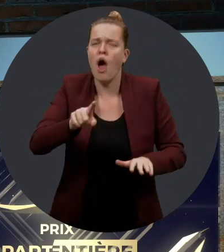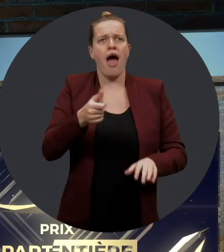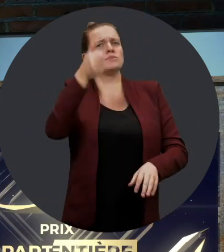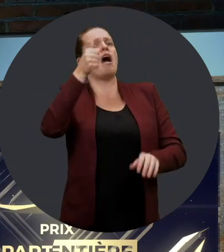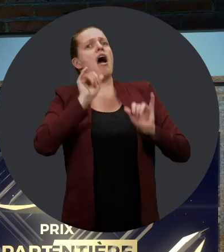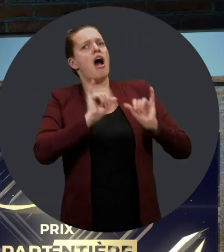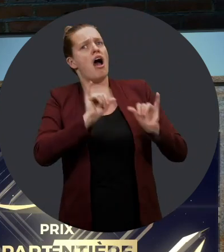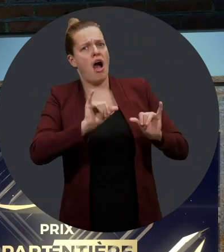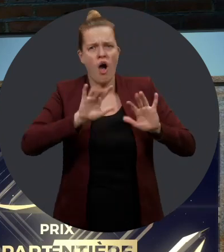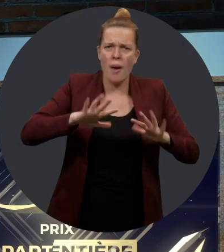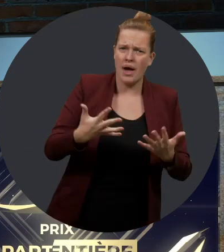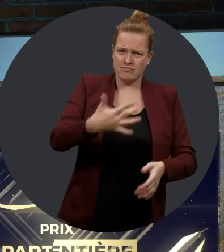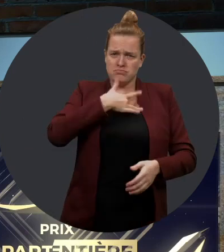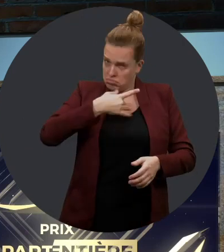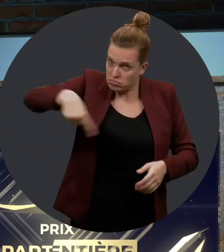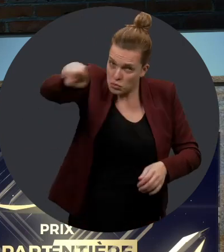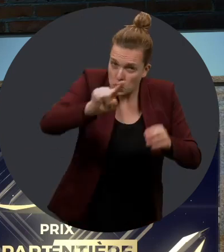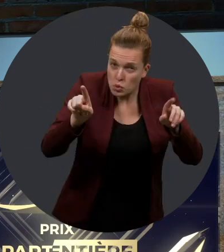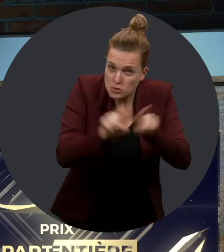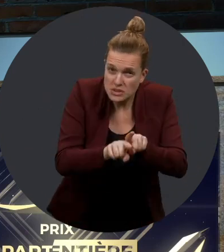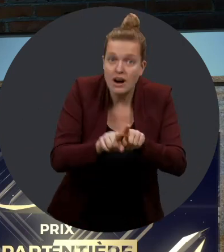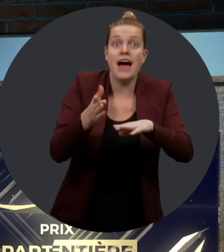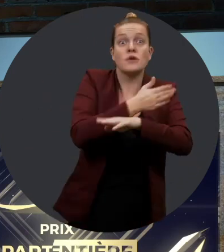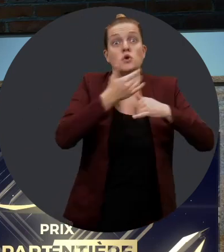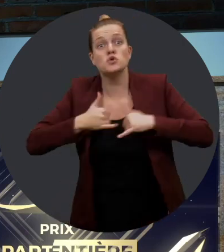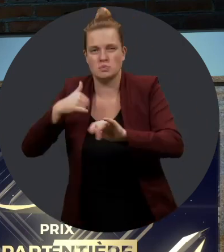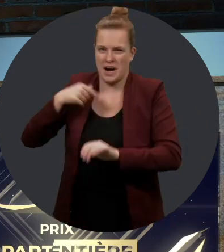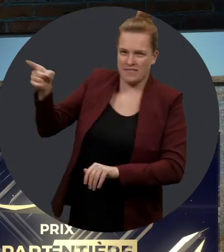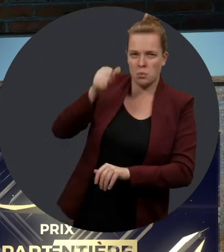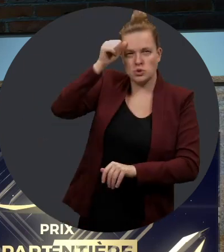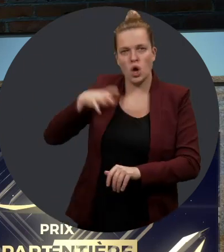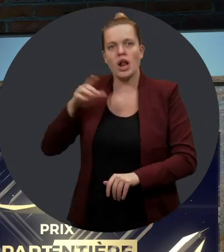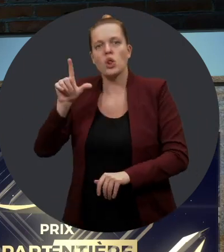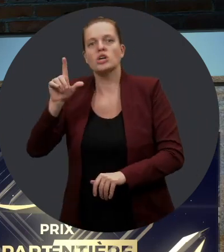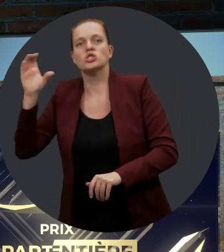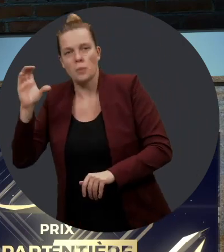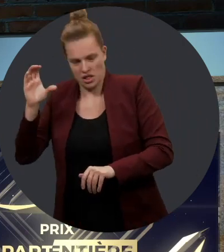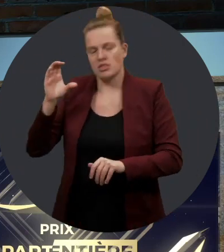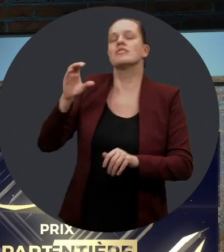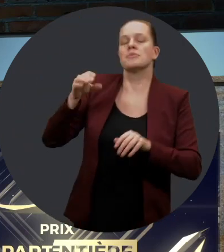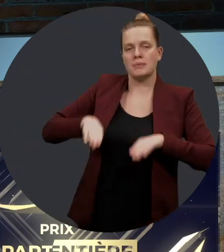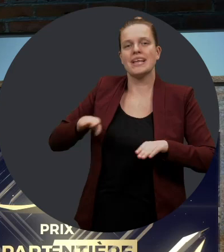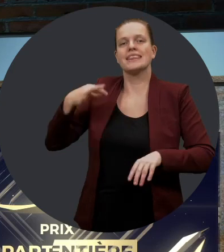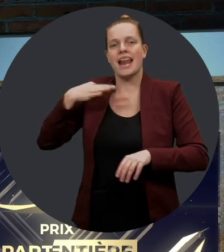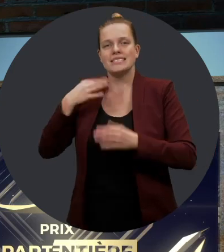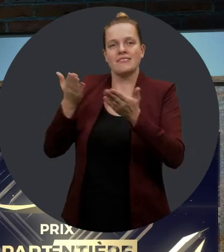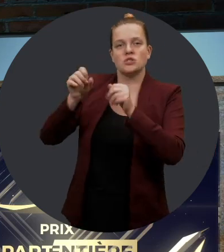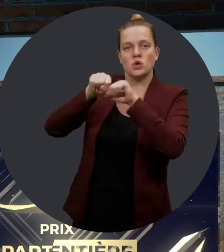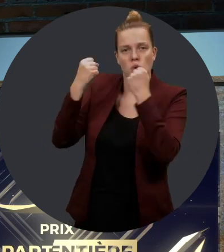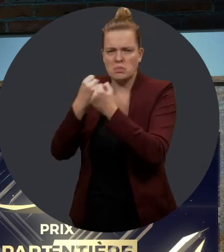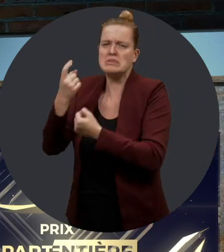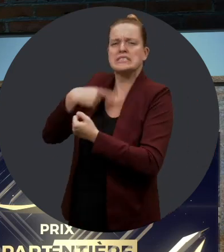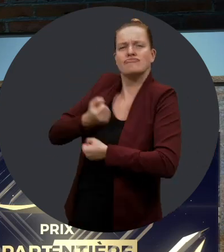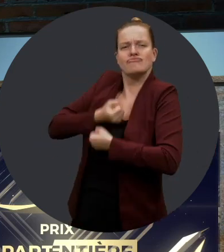doute davantage à poser, vous aussi, des gestes en ce sens. Mais avant de poursuivre, j'invite M. Lionel Carman, ministre délégué à la Santé et